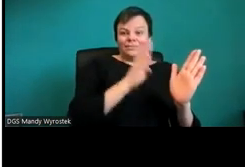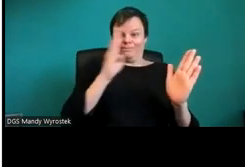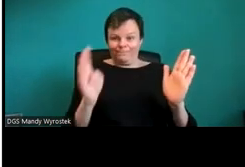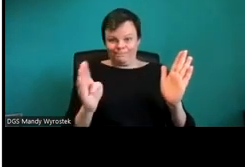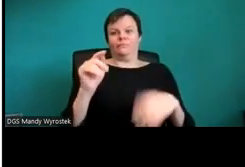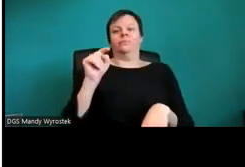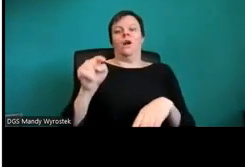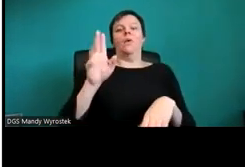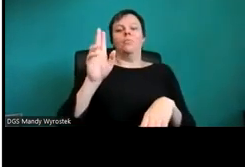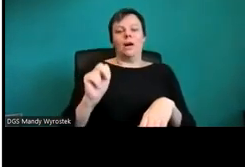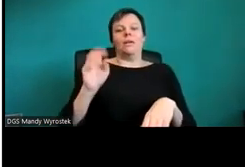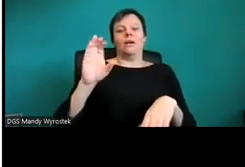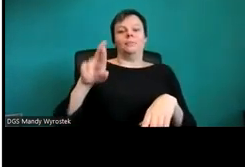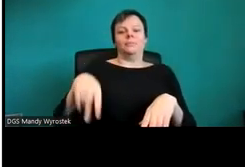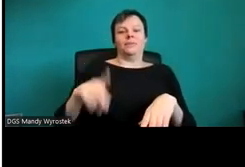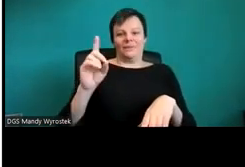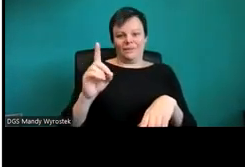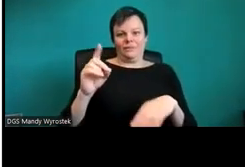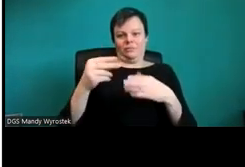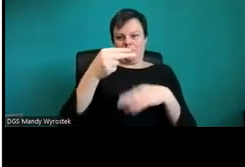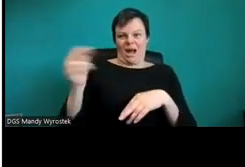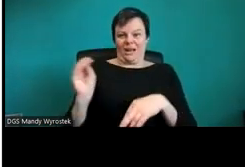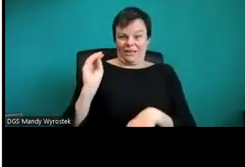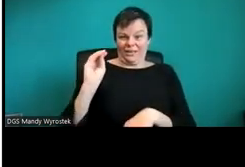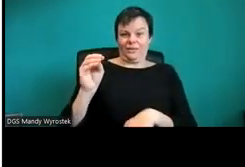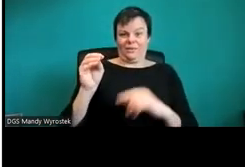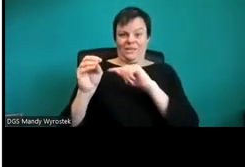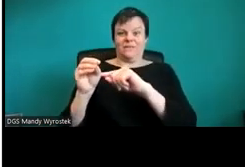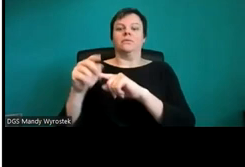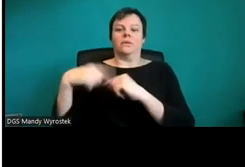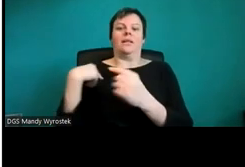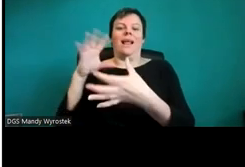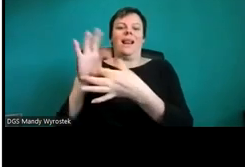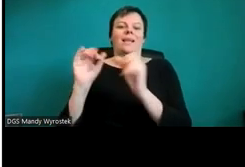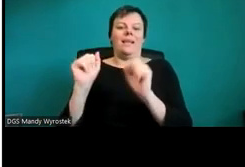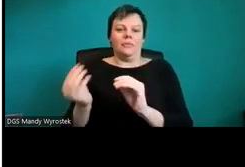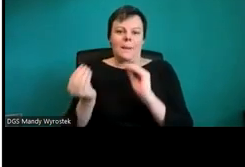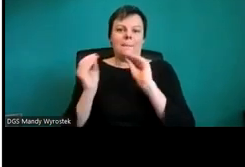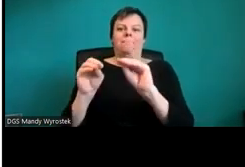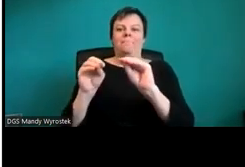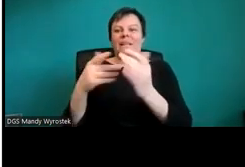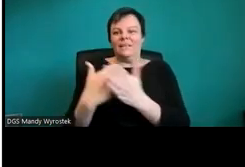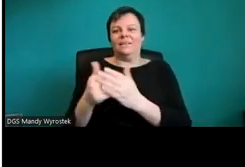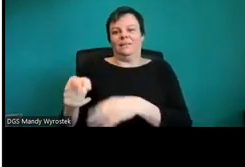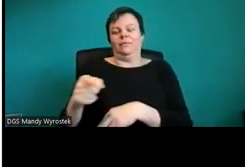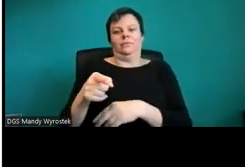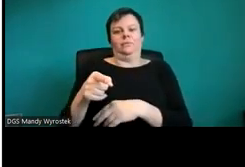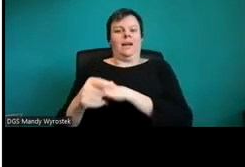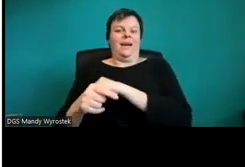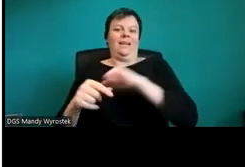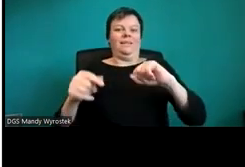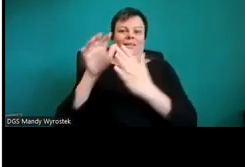ich einen Link einfügen. So, und jetzt ist das ein Link-Text, der sollte immer aussagekräftig sein.